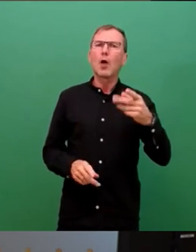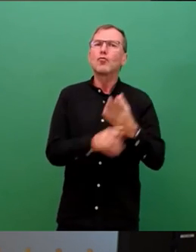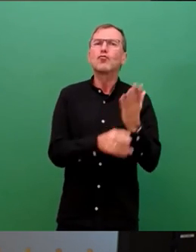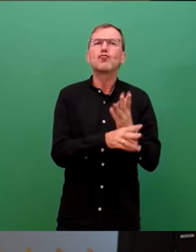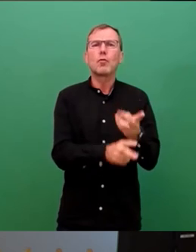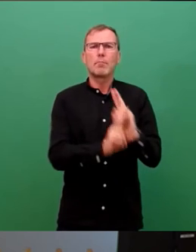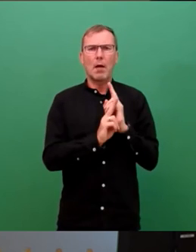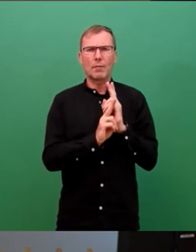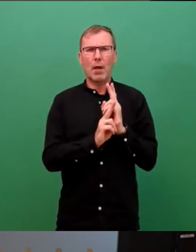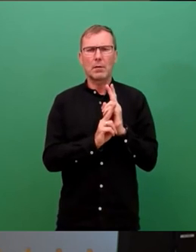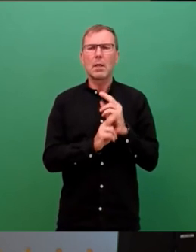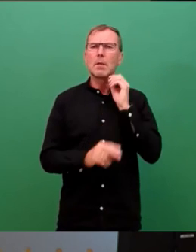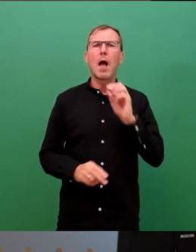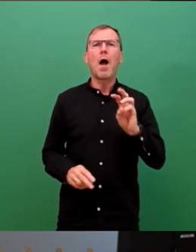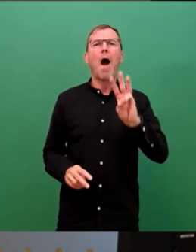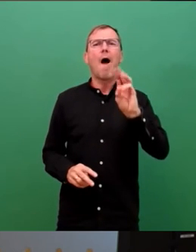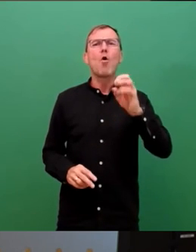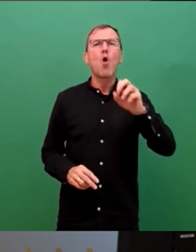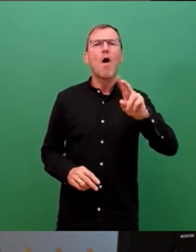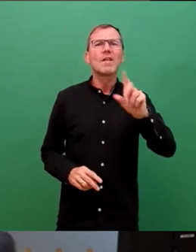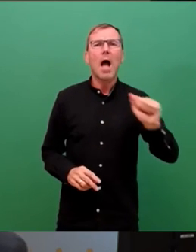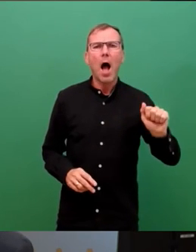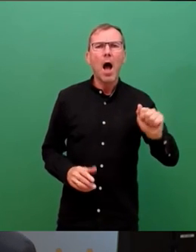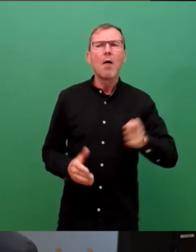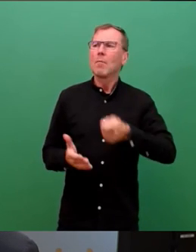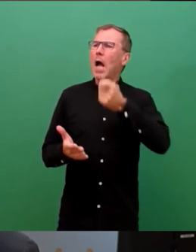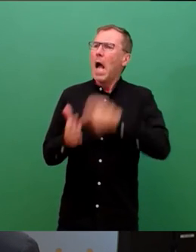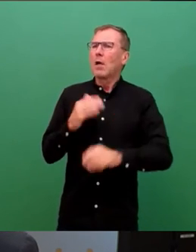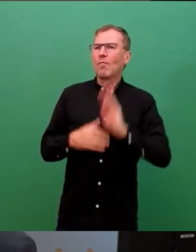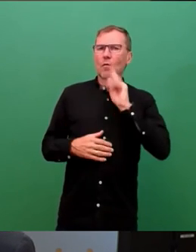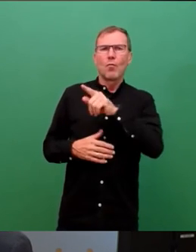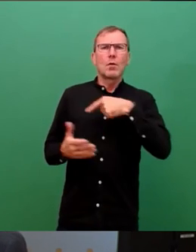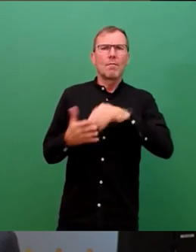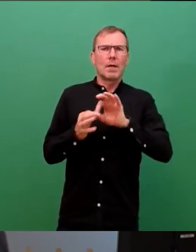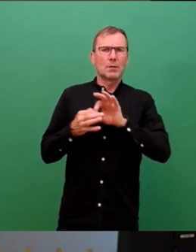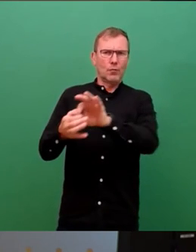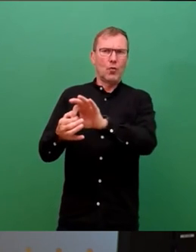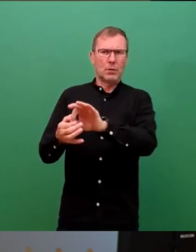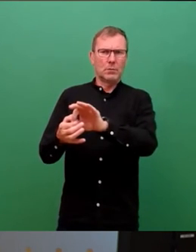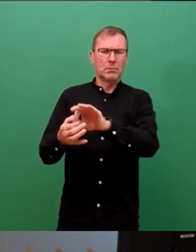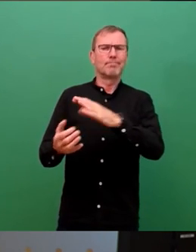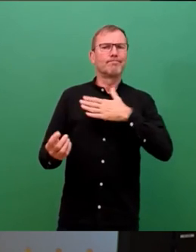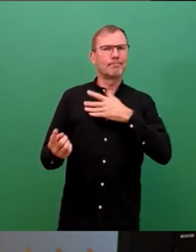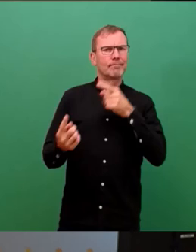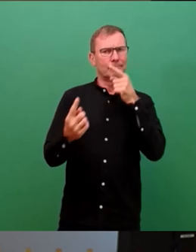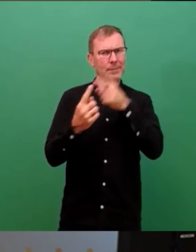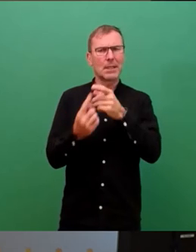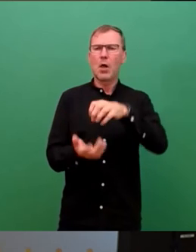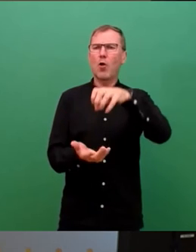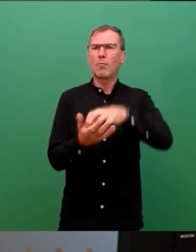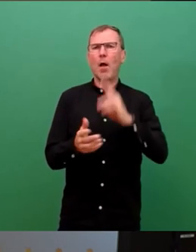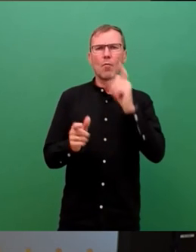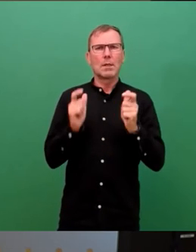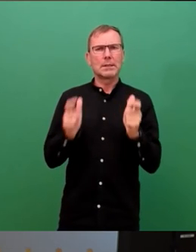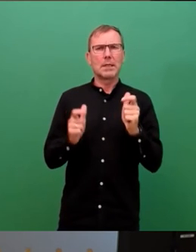Gespräche mit der Vonovia über den Ankauf von Wohnungen fortzuführen. Mein Ziel ist es, dass die kommunale Wohnungsgesellschaft